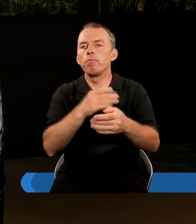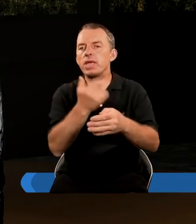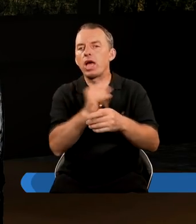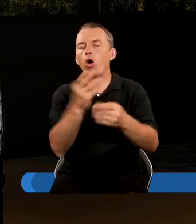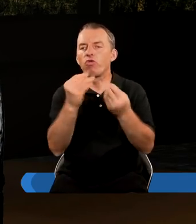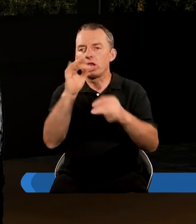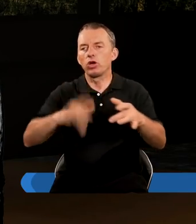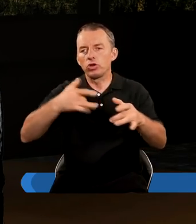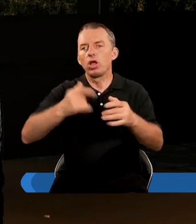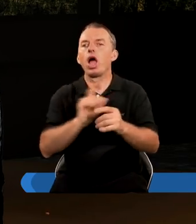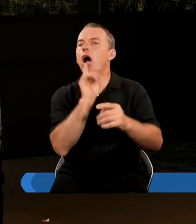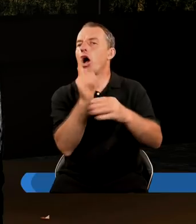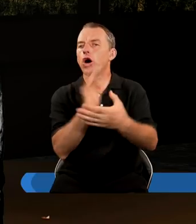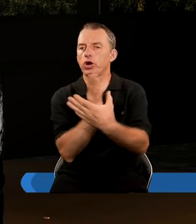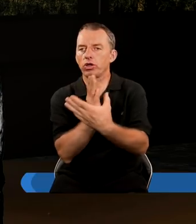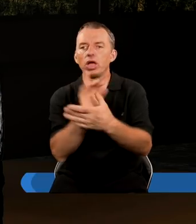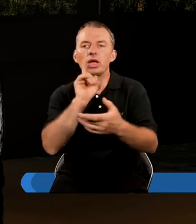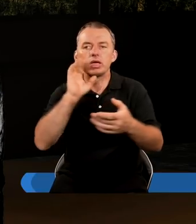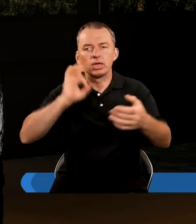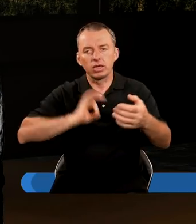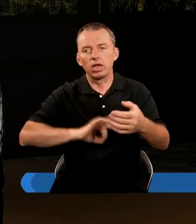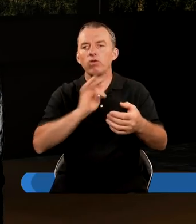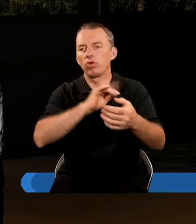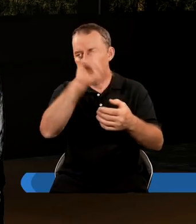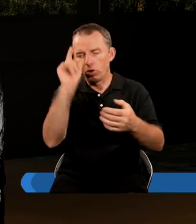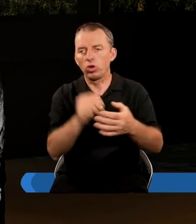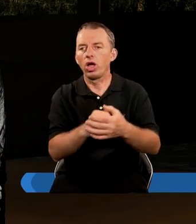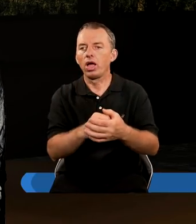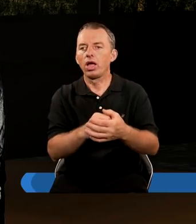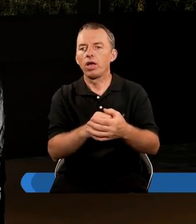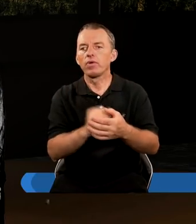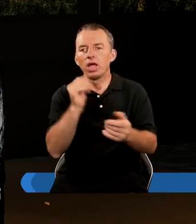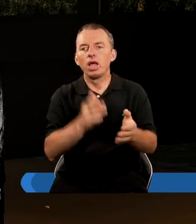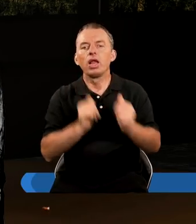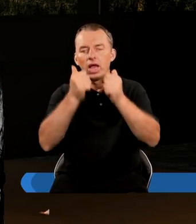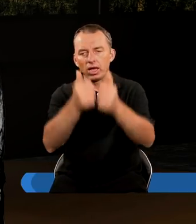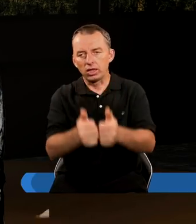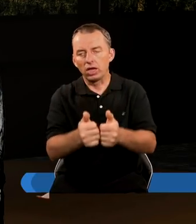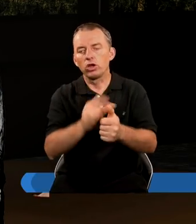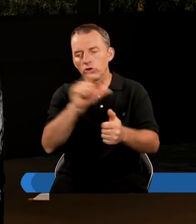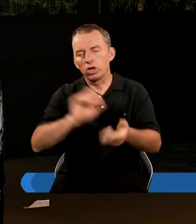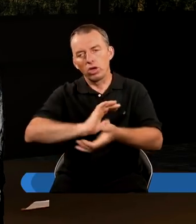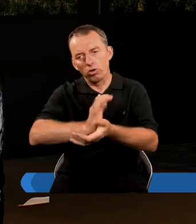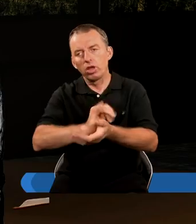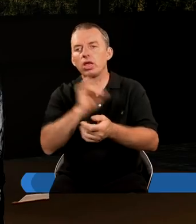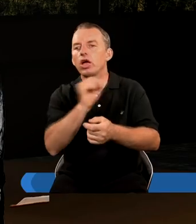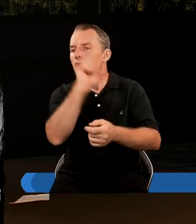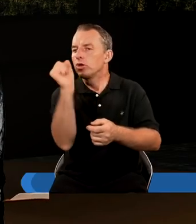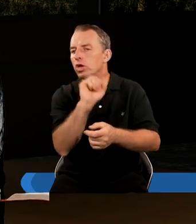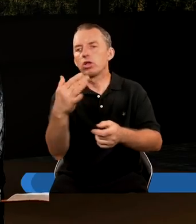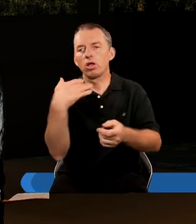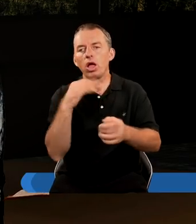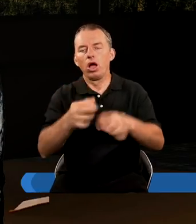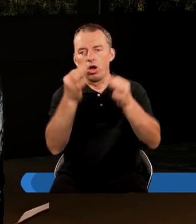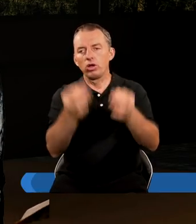Książę, który jest orędownikiem synów Twojego ludu. A nastanie czas takiego ucisku, jakiego nigdy nie